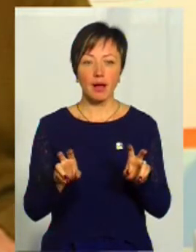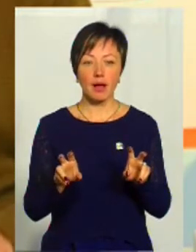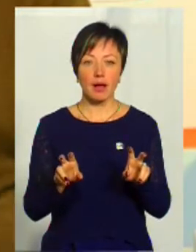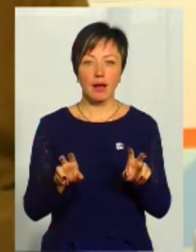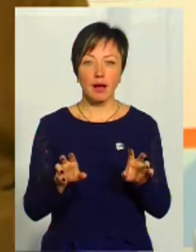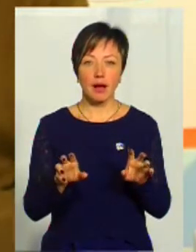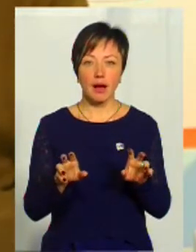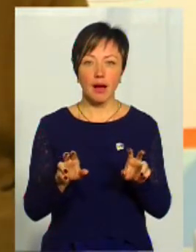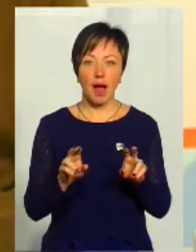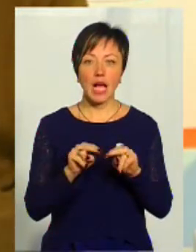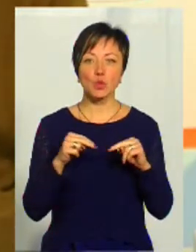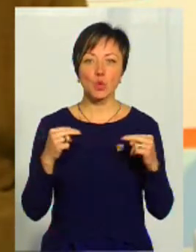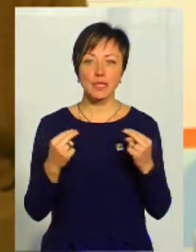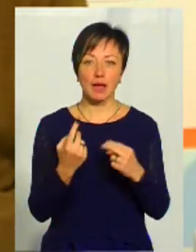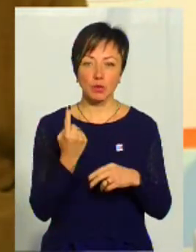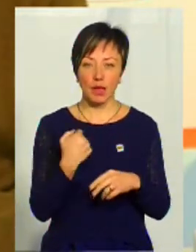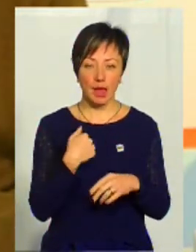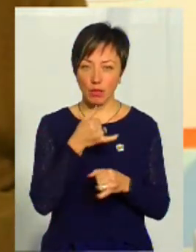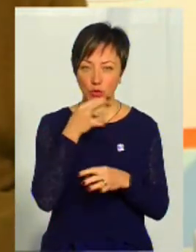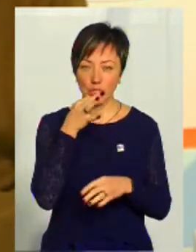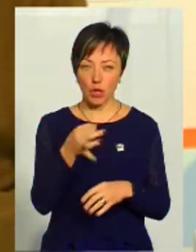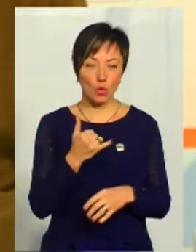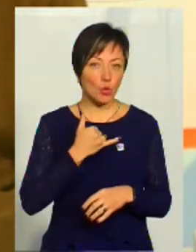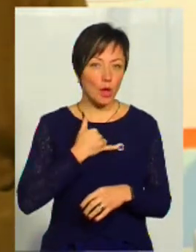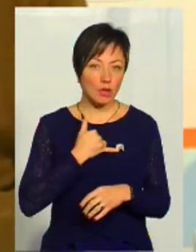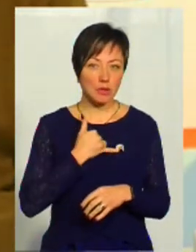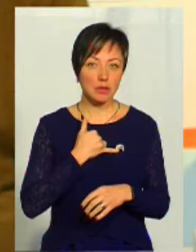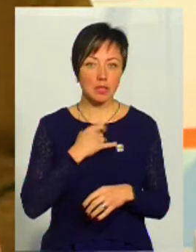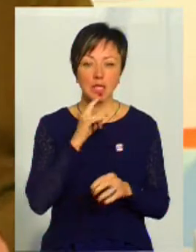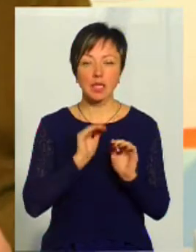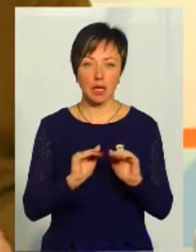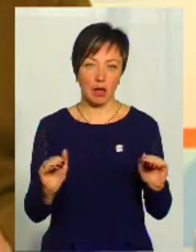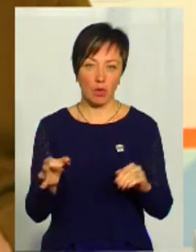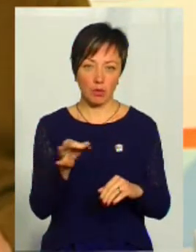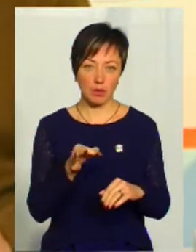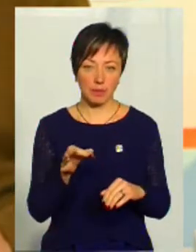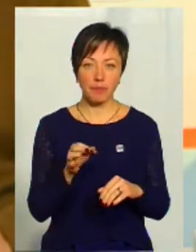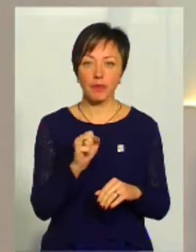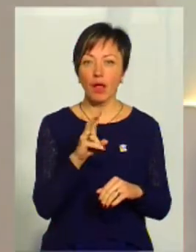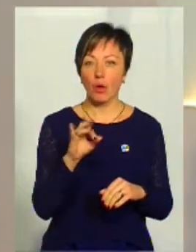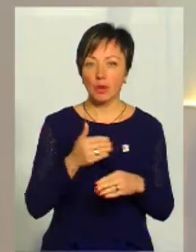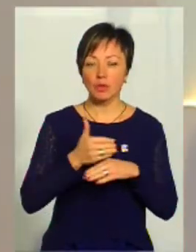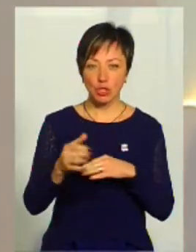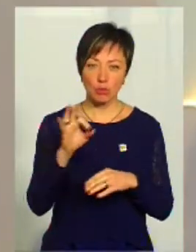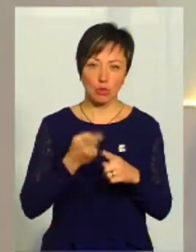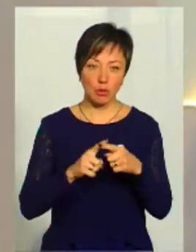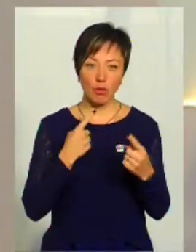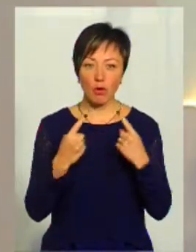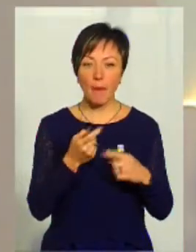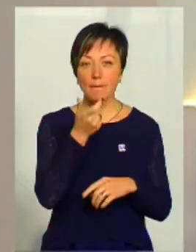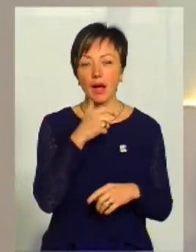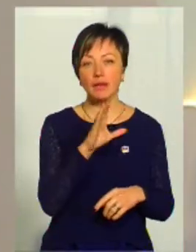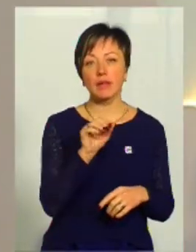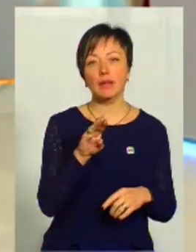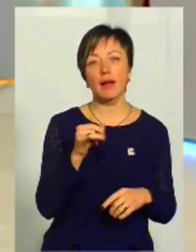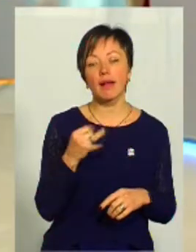однієї, я не можу сказати, що в нас настільки прям аж тиха область. Альона, ми трошки пізніше про це поговоримо. Пане